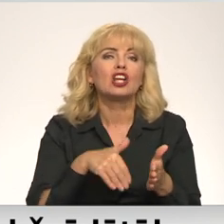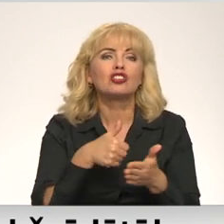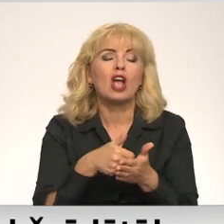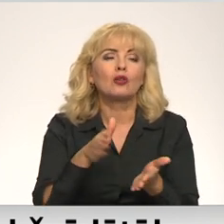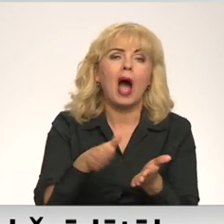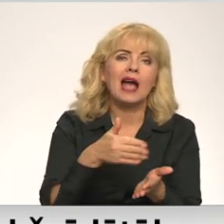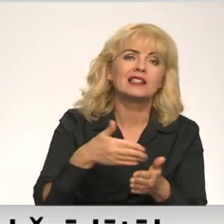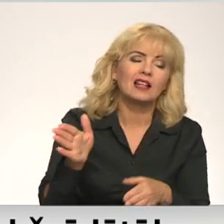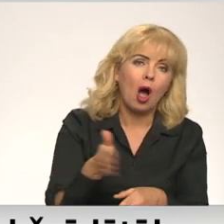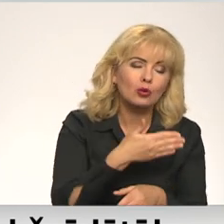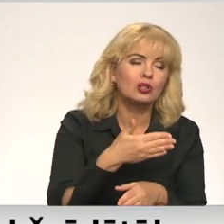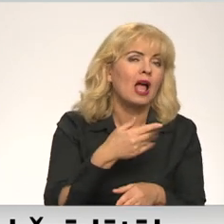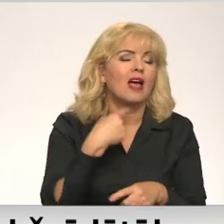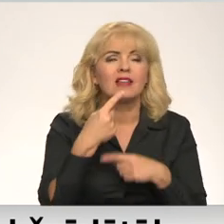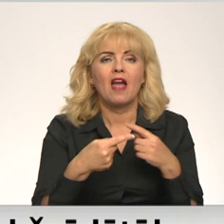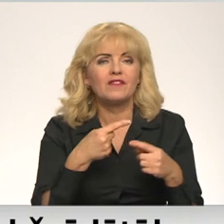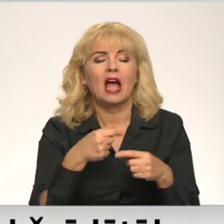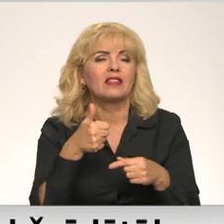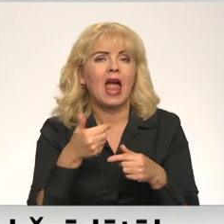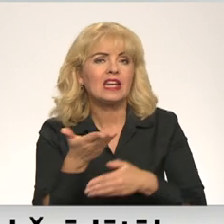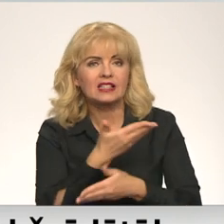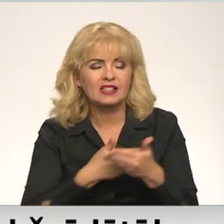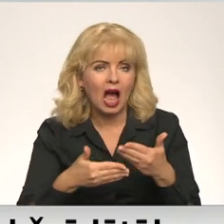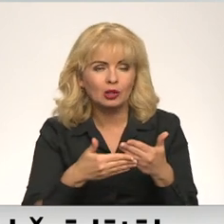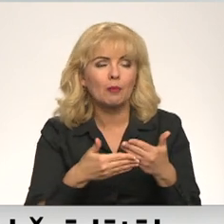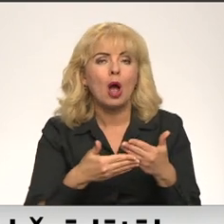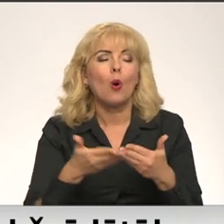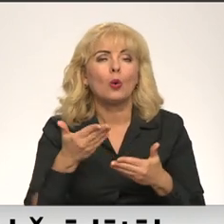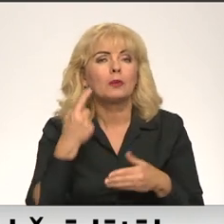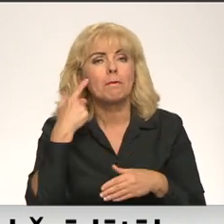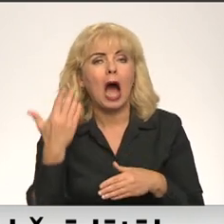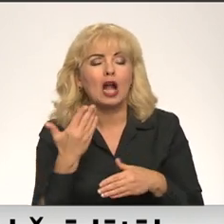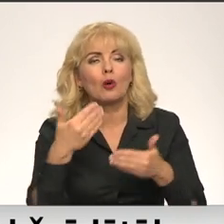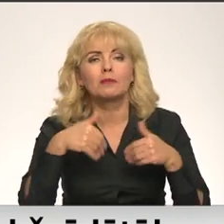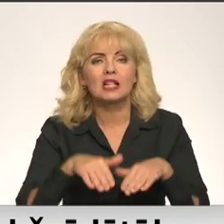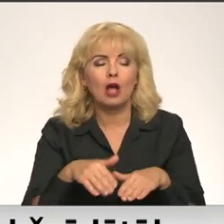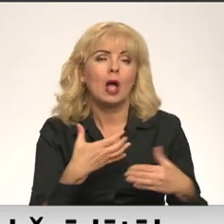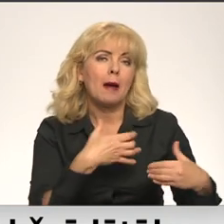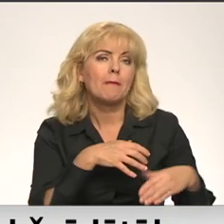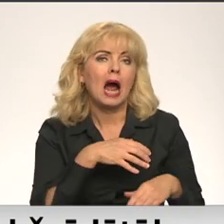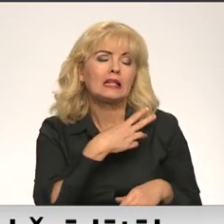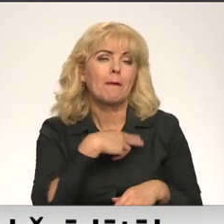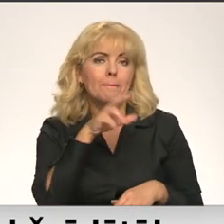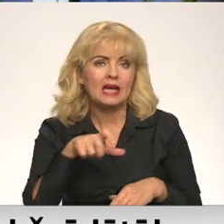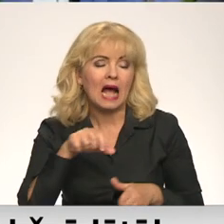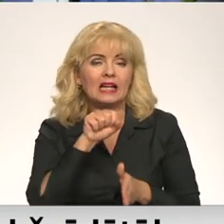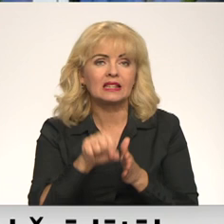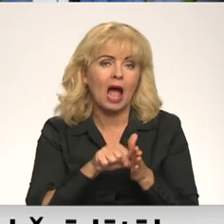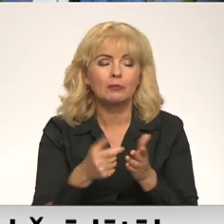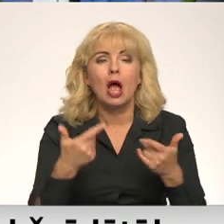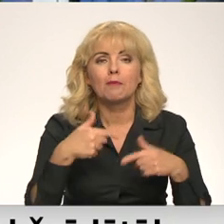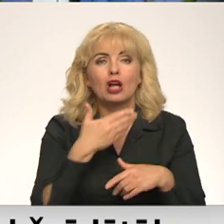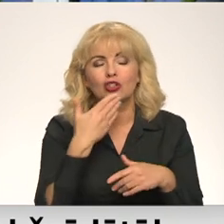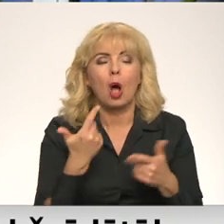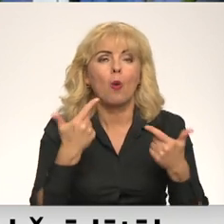nevienmēr tas iet roku rokā ar nobriedušiem un izcvērtiem lēmumiem. Viņa pārties biedra debetēs norādīja, ka pašais neesot